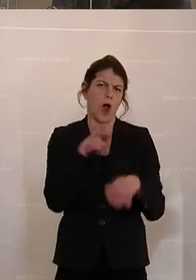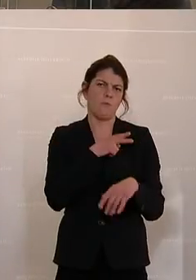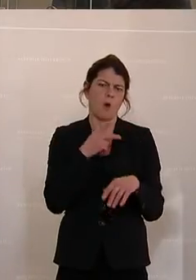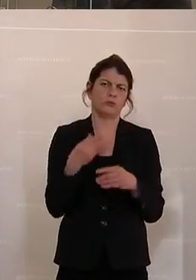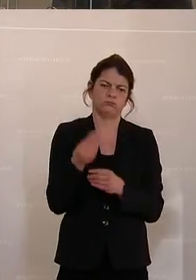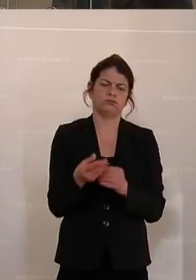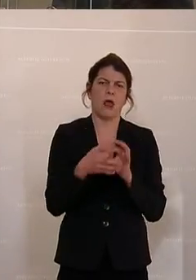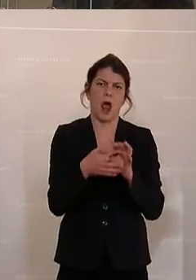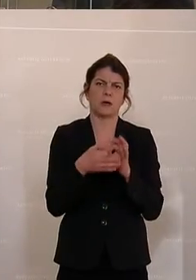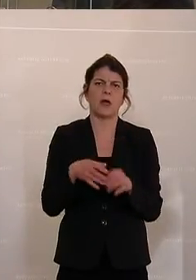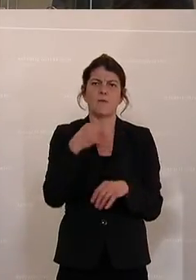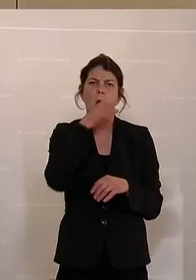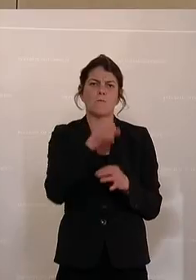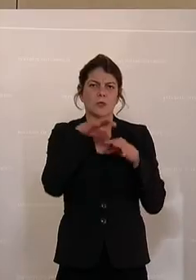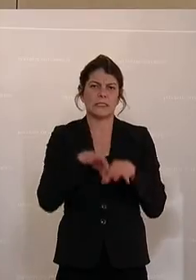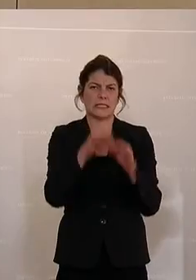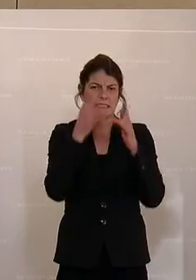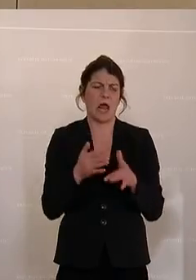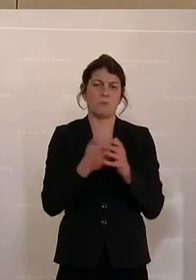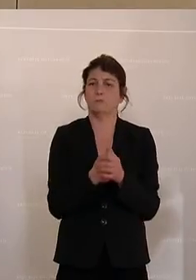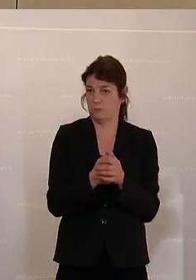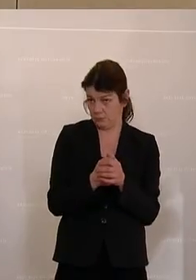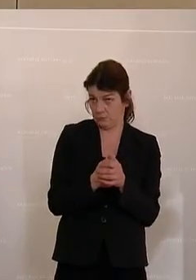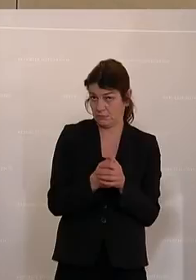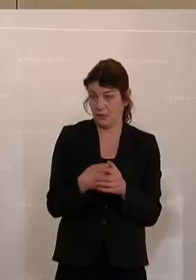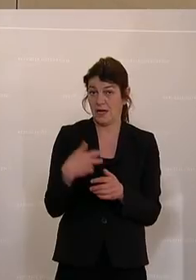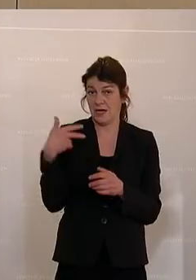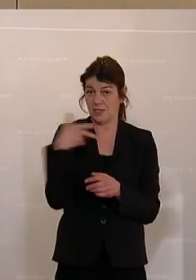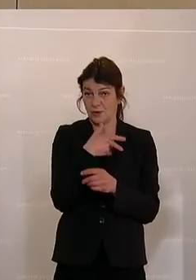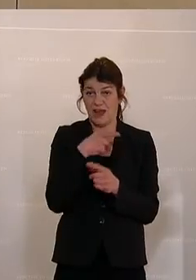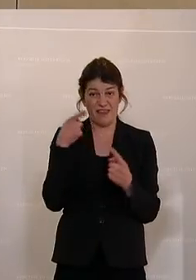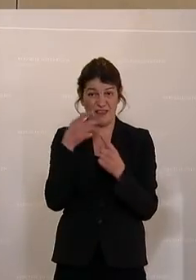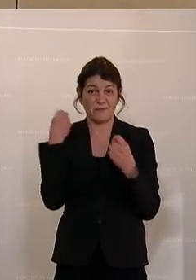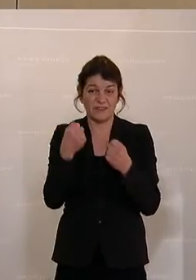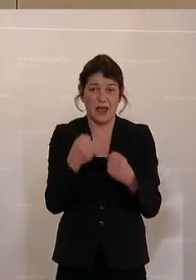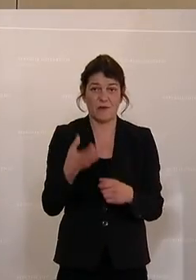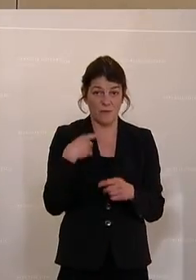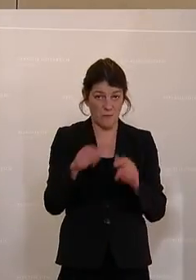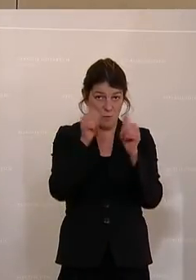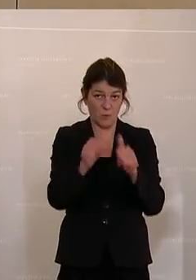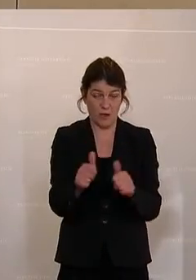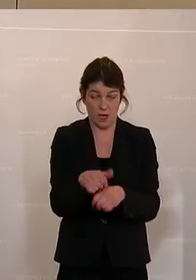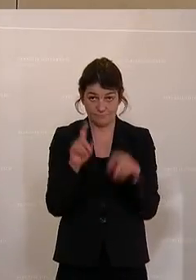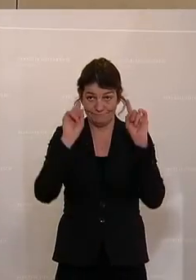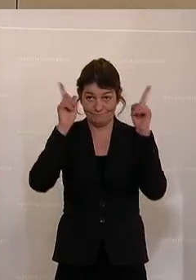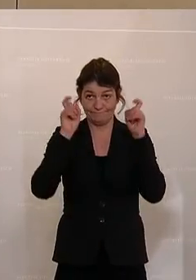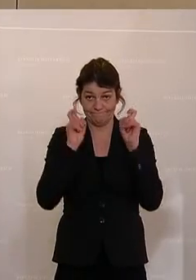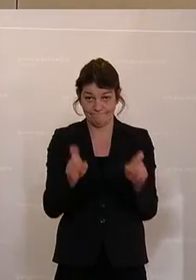der ist abhängig von der Postleitzahl. Die soziale Treffsicherheit dieses Modells sei einmal dahingestellt.